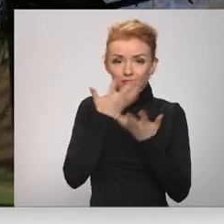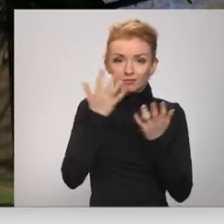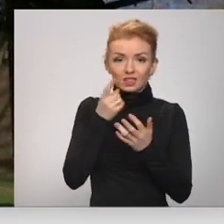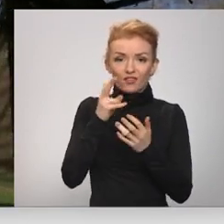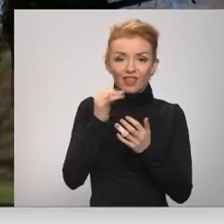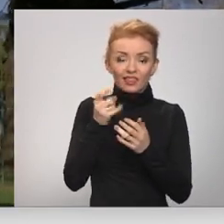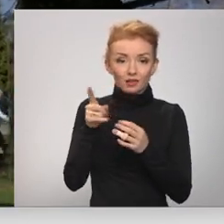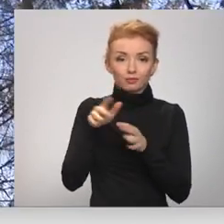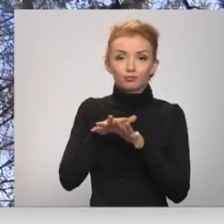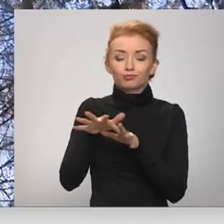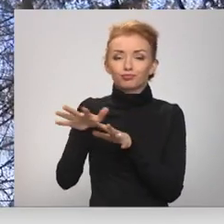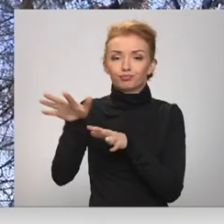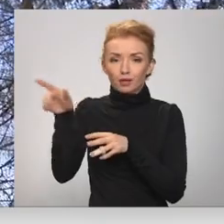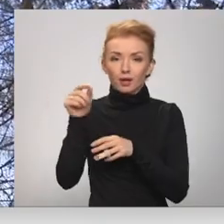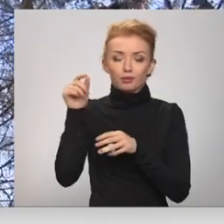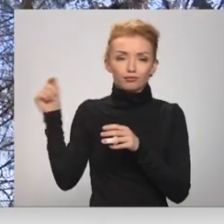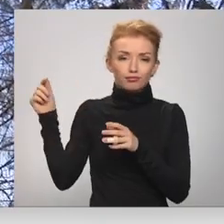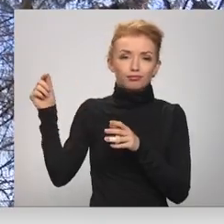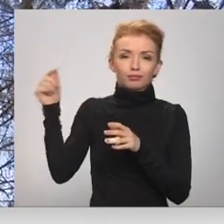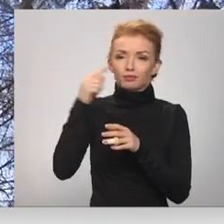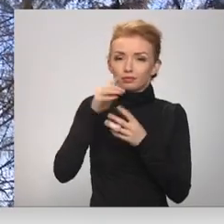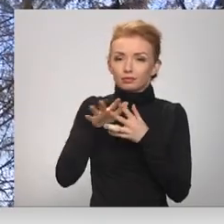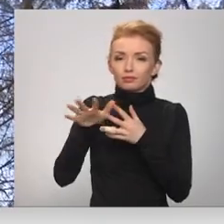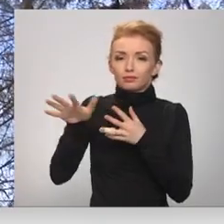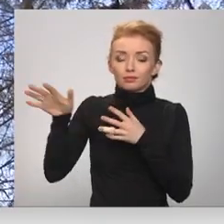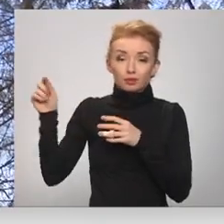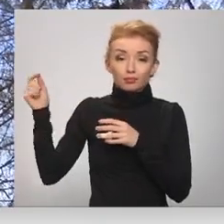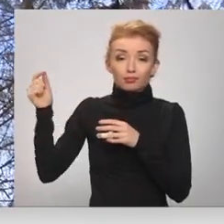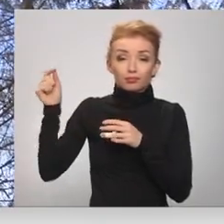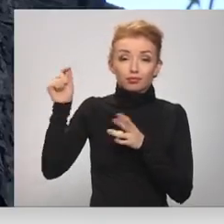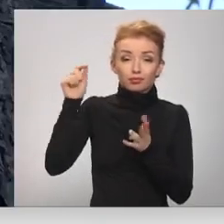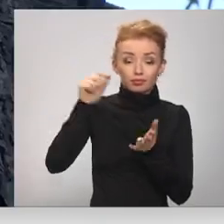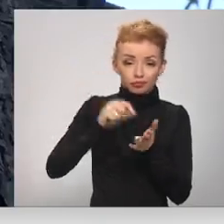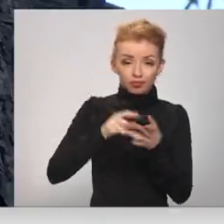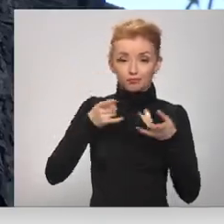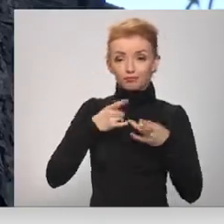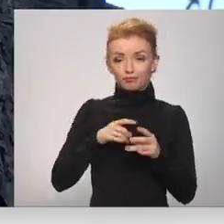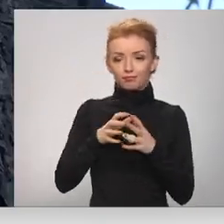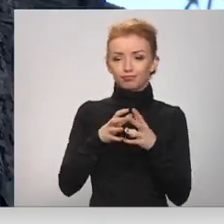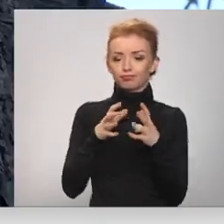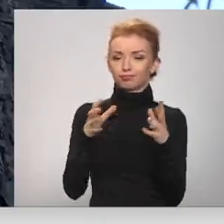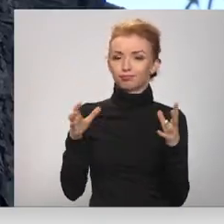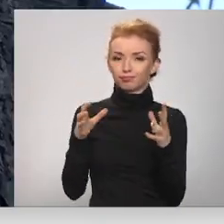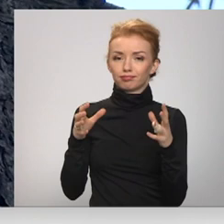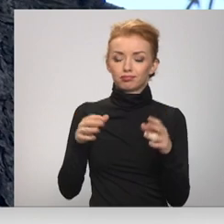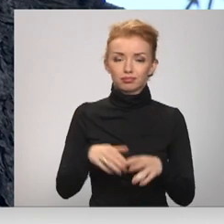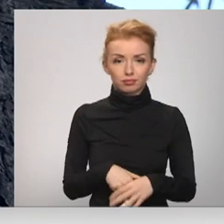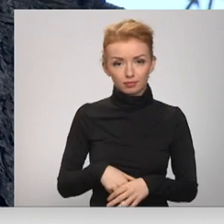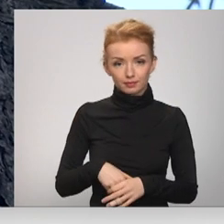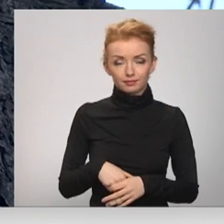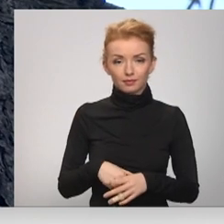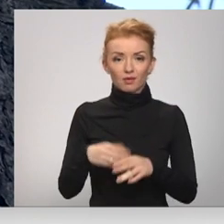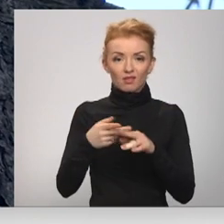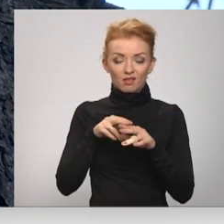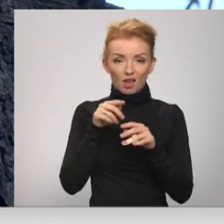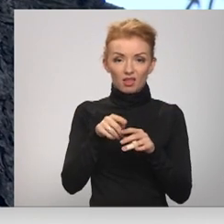pievilinājis no lielāka attāluma šo mazo negantnieku, un šeit, varētu teikt,